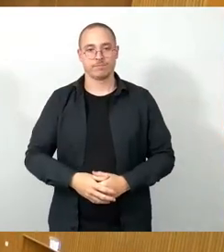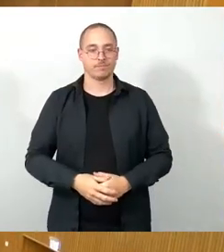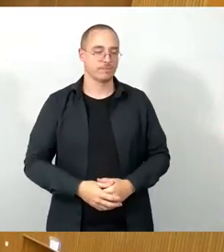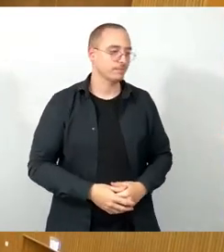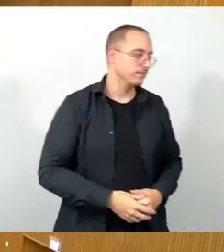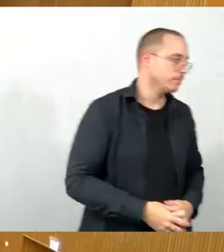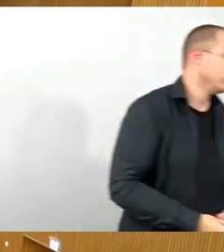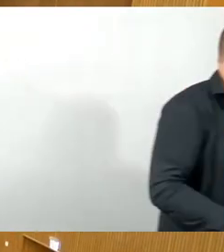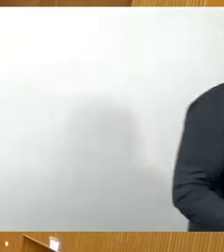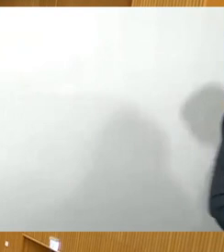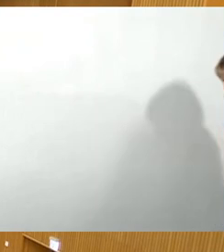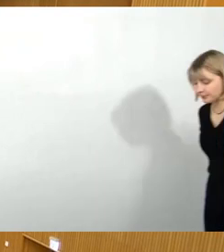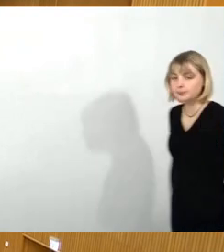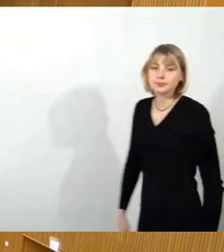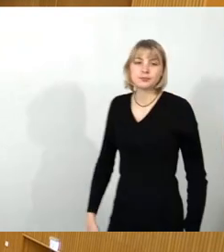Thomas Lehmann, bitte.